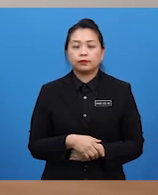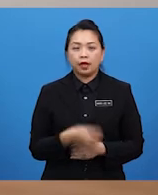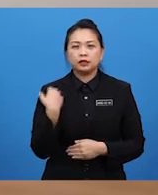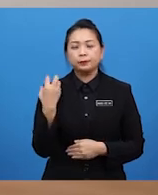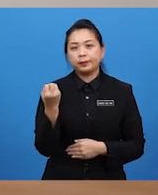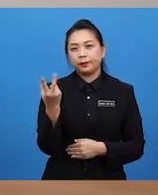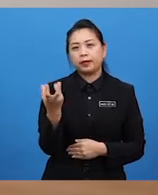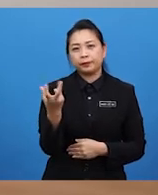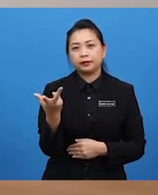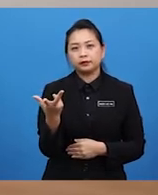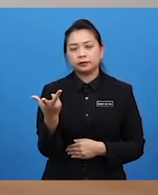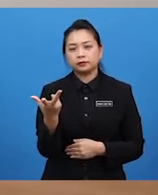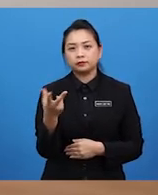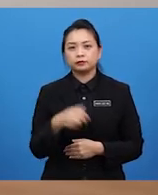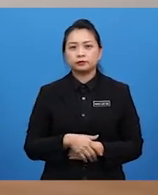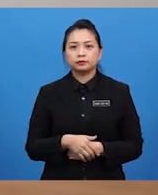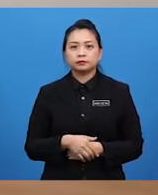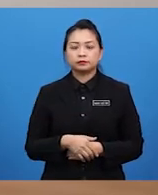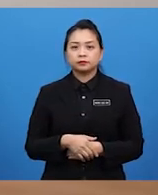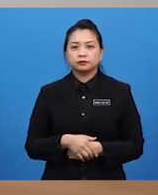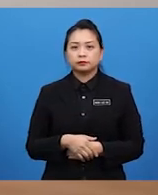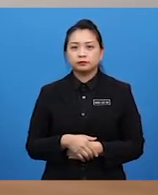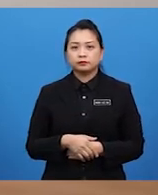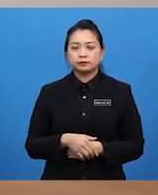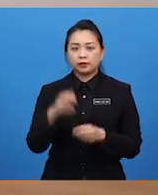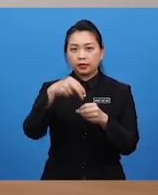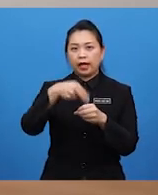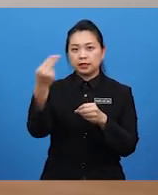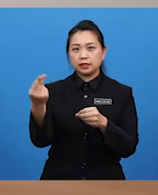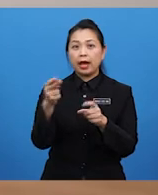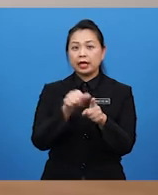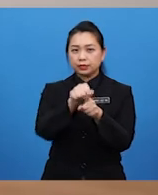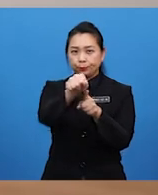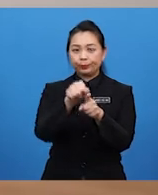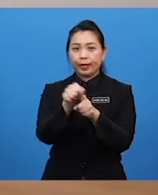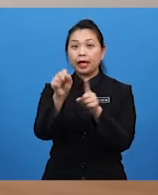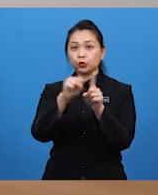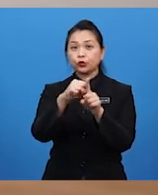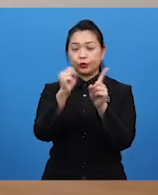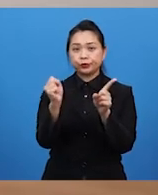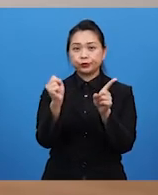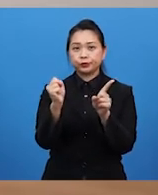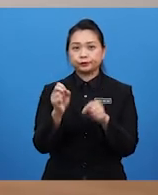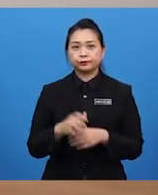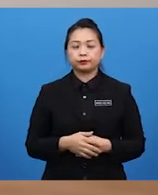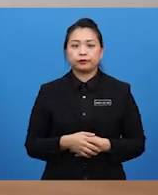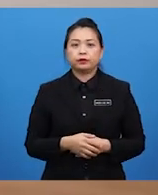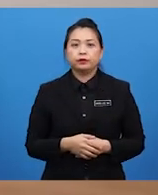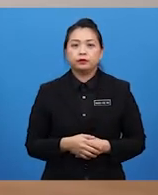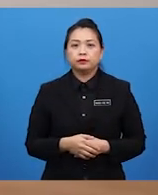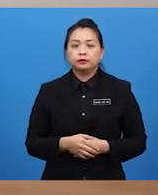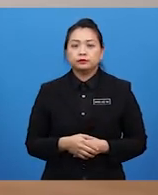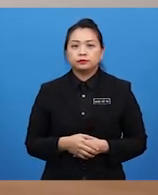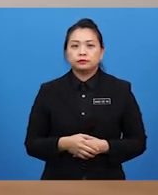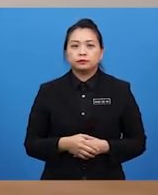beberapa contoh karya hasil daripada aspek sosiologi terhadap sen visual ini. Okey. Dengan aspek ini,